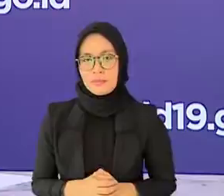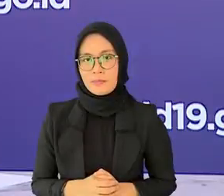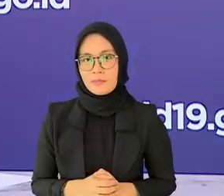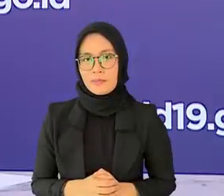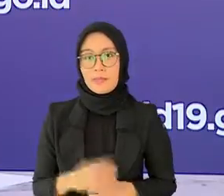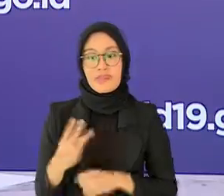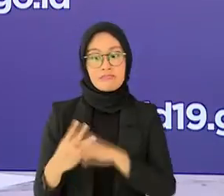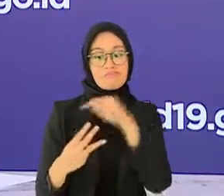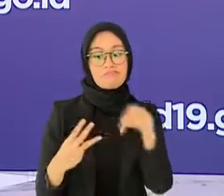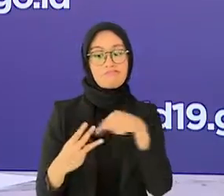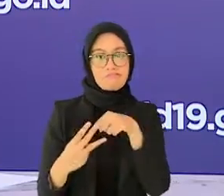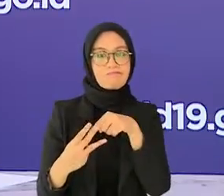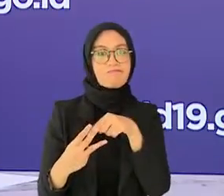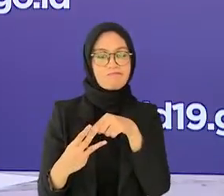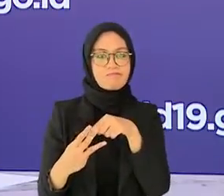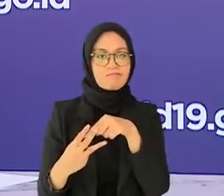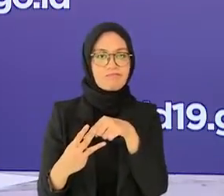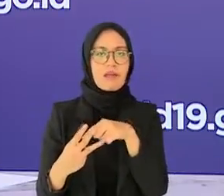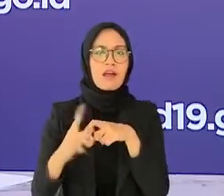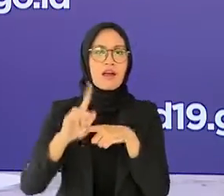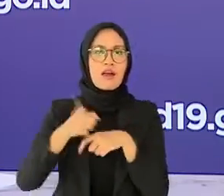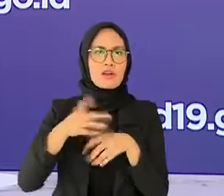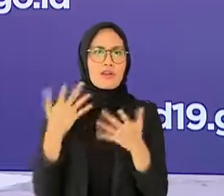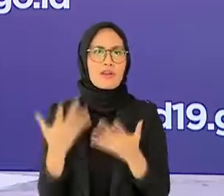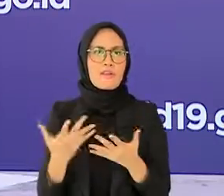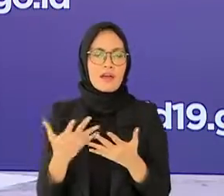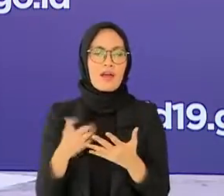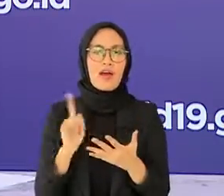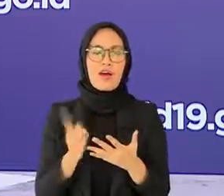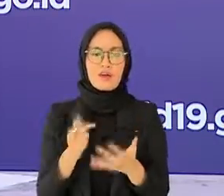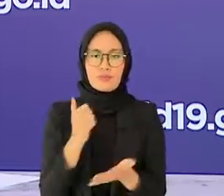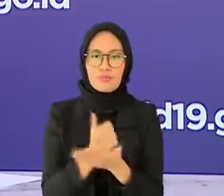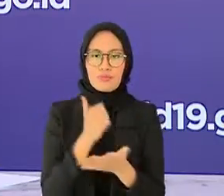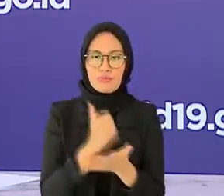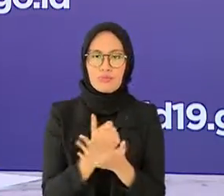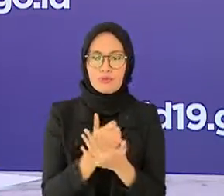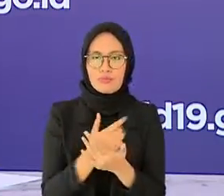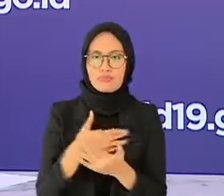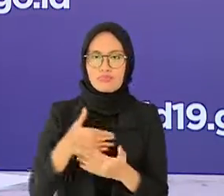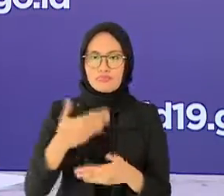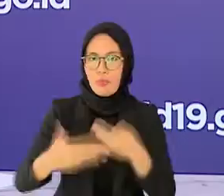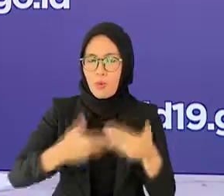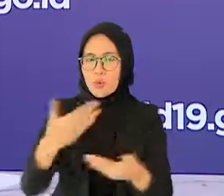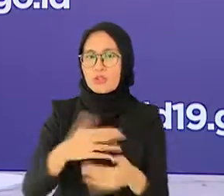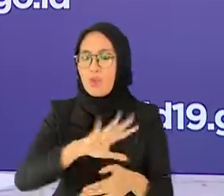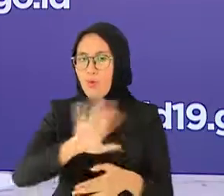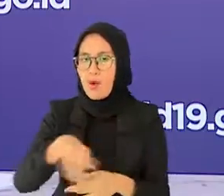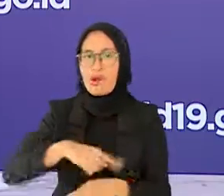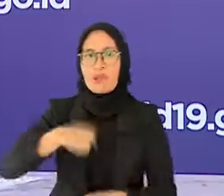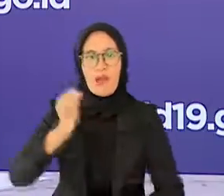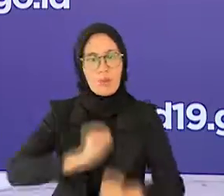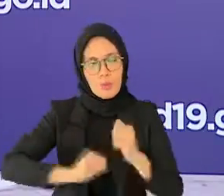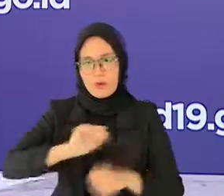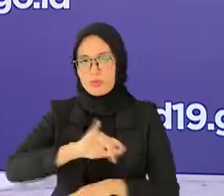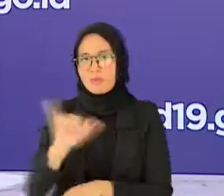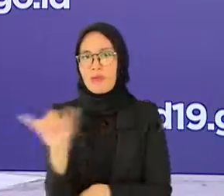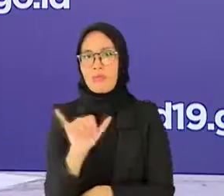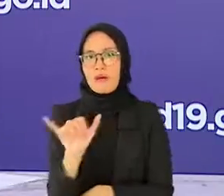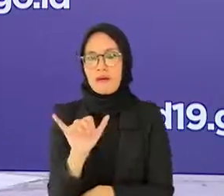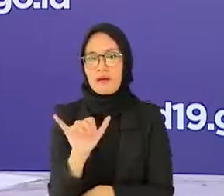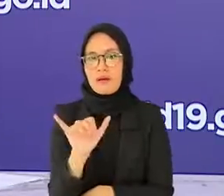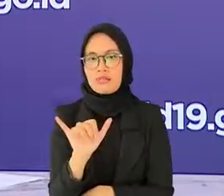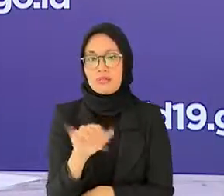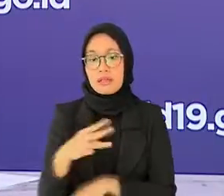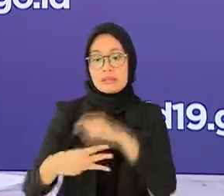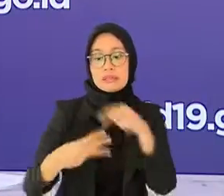ketiga strategi tersebut harus dijalankan secara bersamaan karena sama pentingnya dan membutuhkan partisipasi